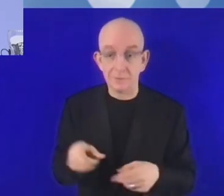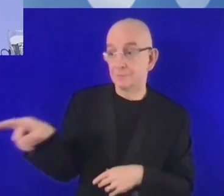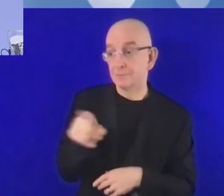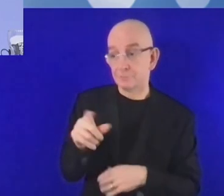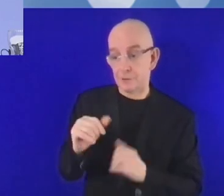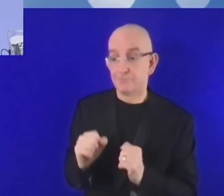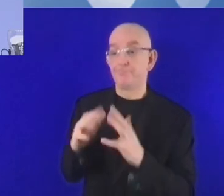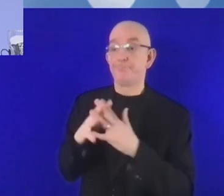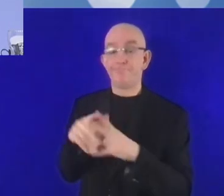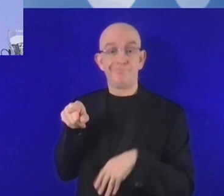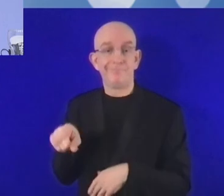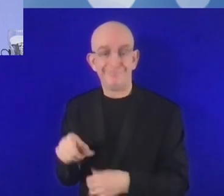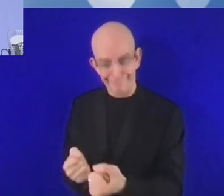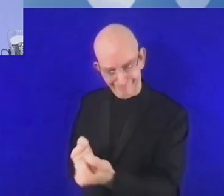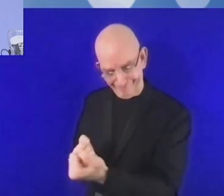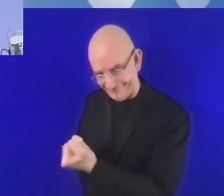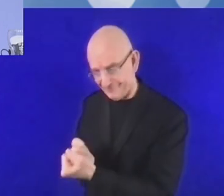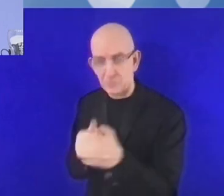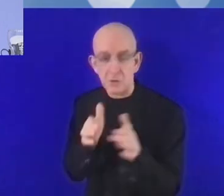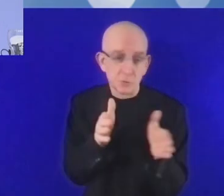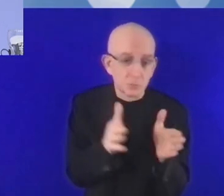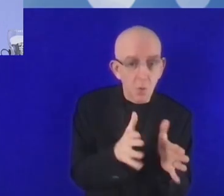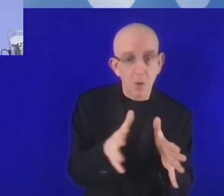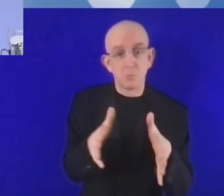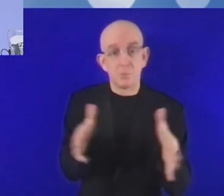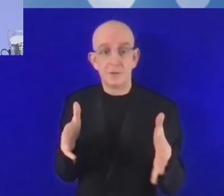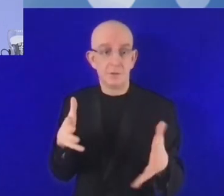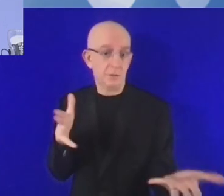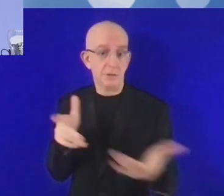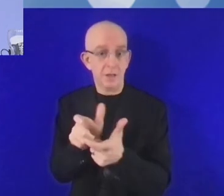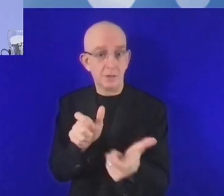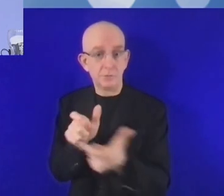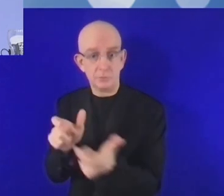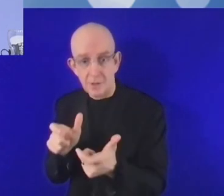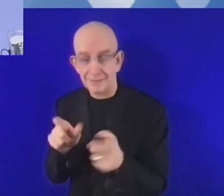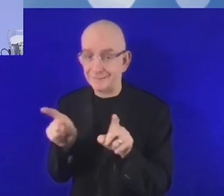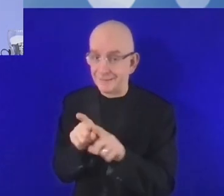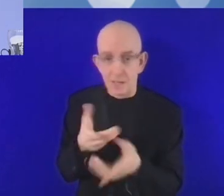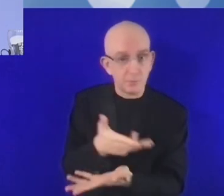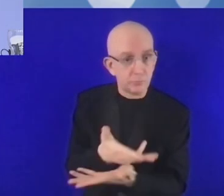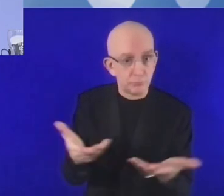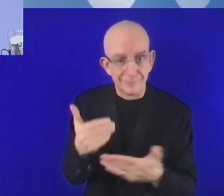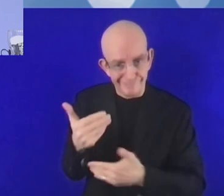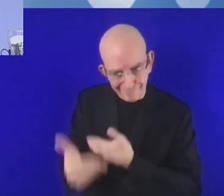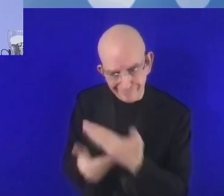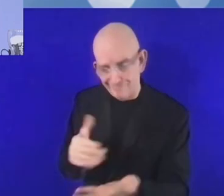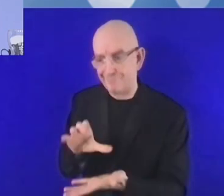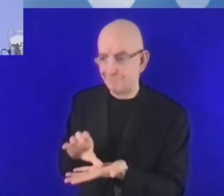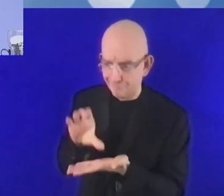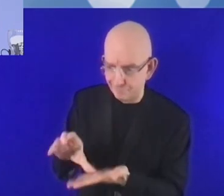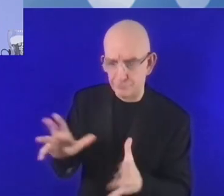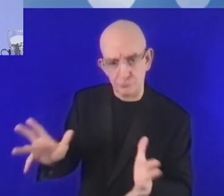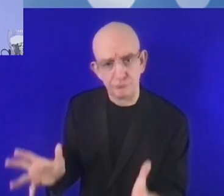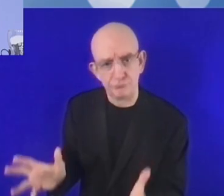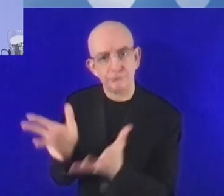والشركات الصغيرة جيدة يجب عليها أن تفكر بأن ما